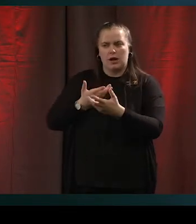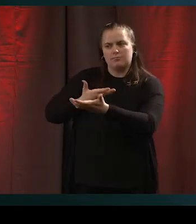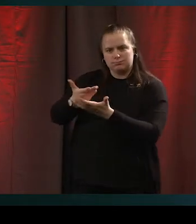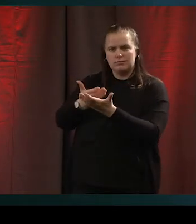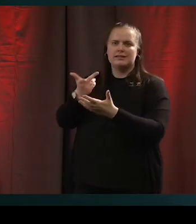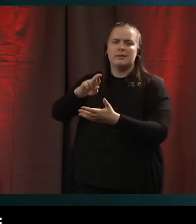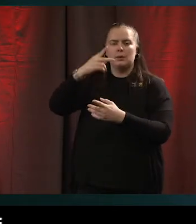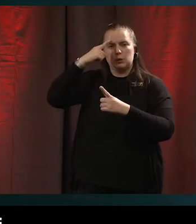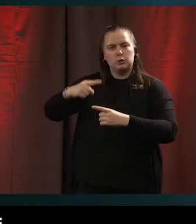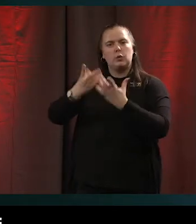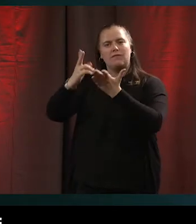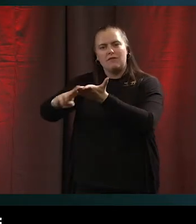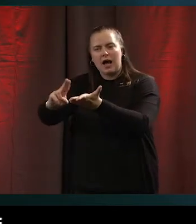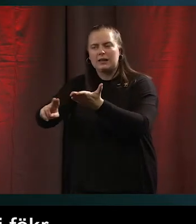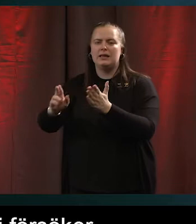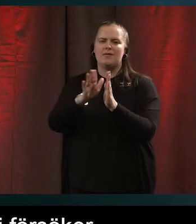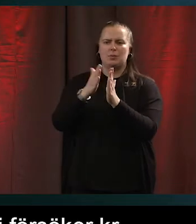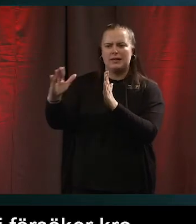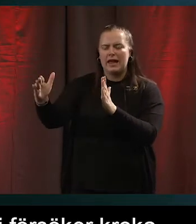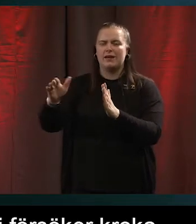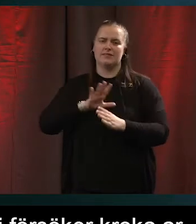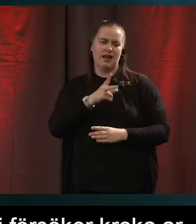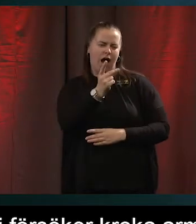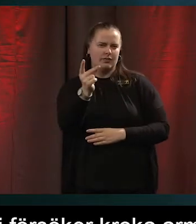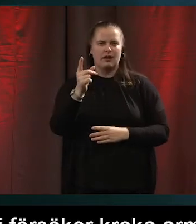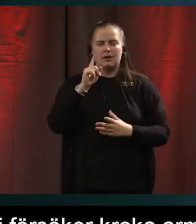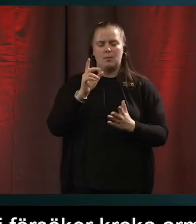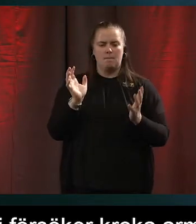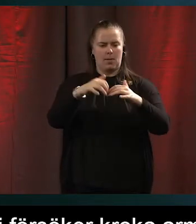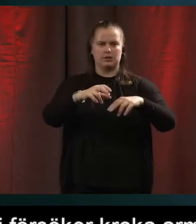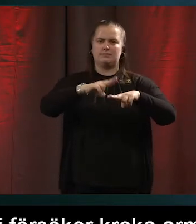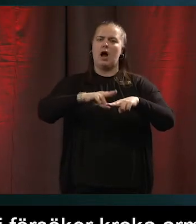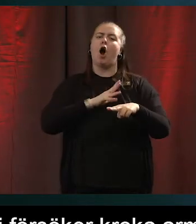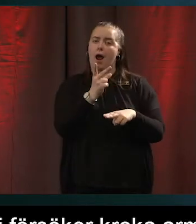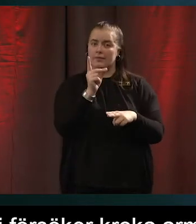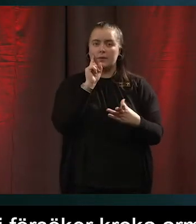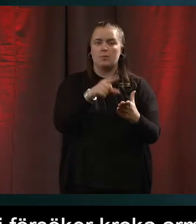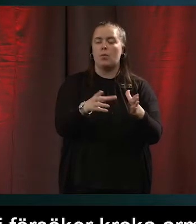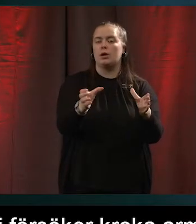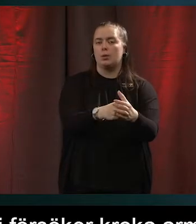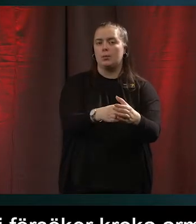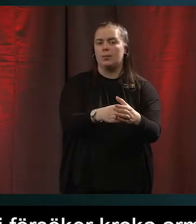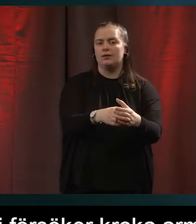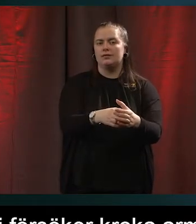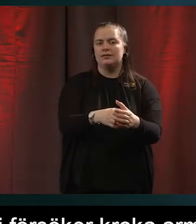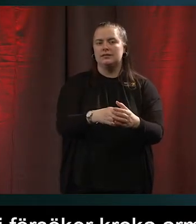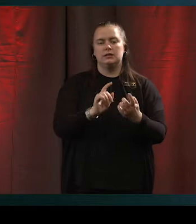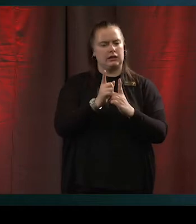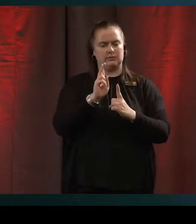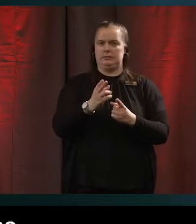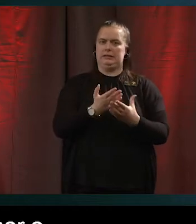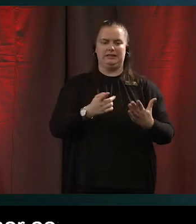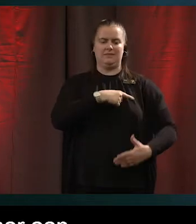biblioteken med våra andra mötesplatser som kanske har en annan målgrupp. Alltså just det här att inte vi sitter och har kanske